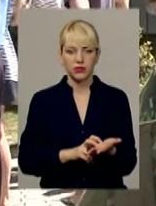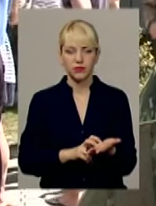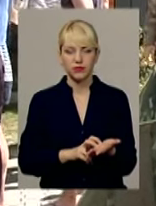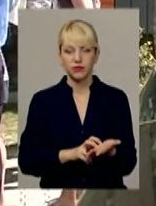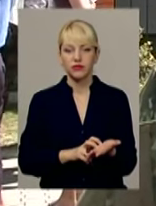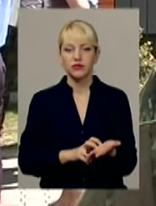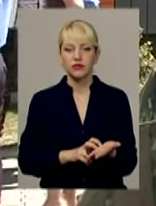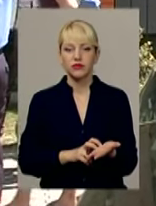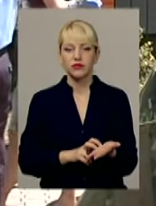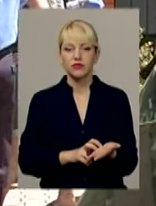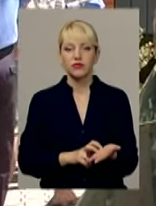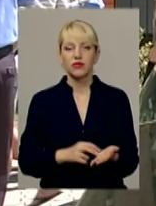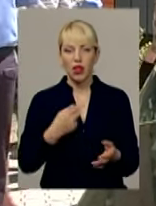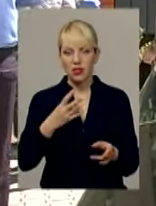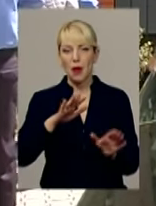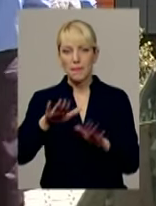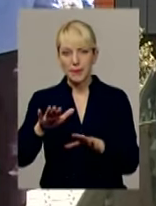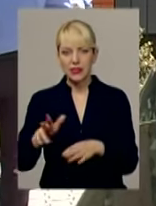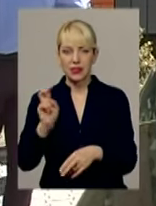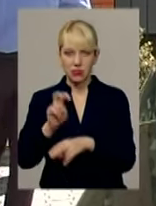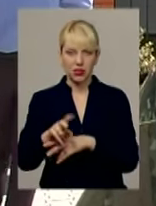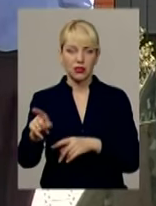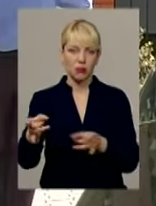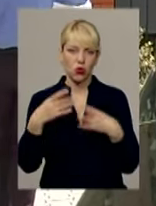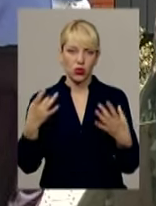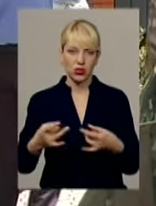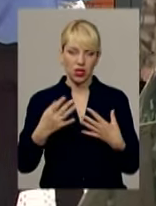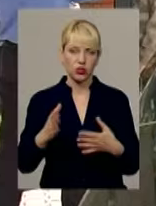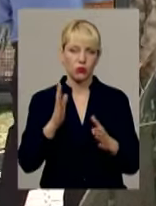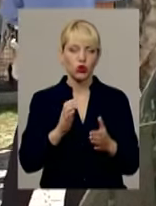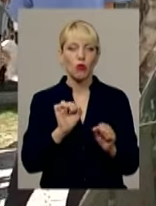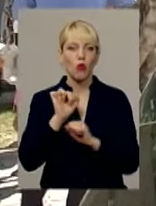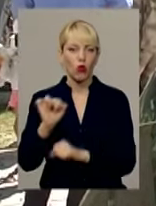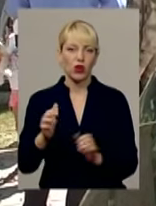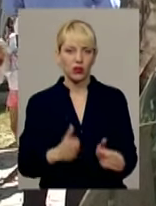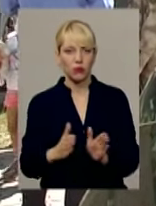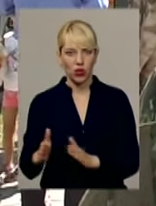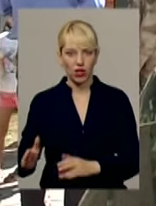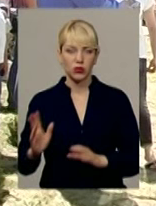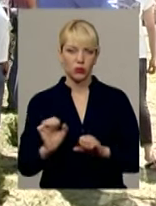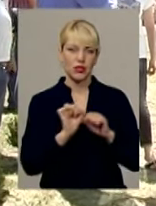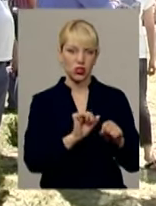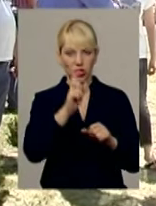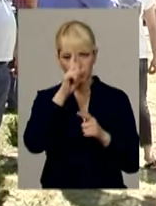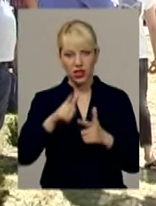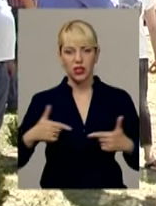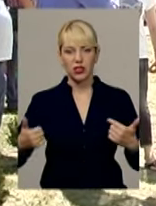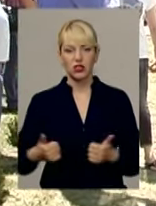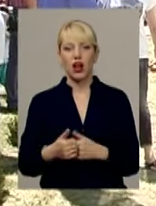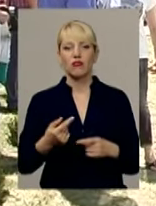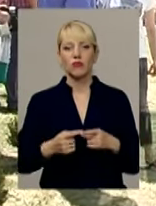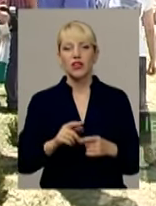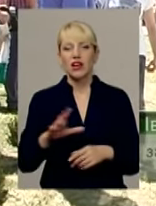Завдання нам на місці розкажуть. Так, в основному, охорона громадського порядку. Будемо захищати батьківщину. Повністю всім забезпечені.